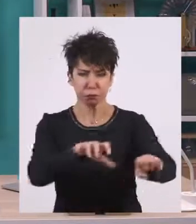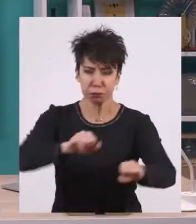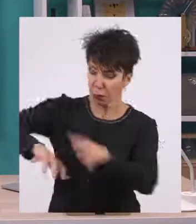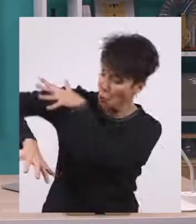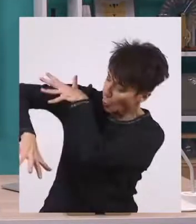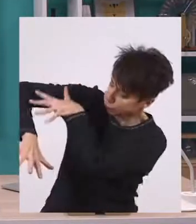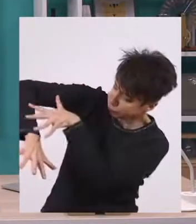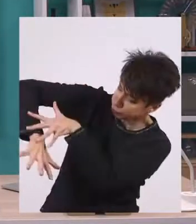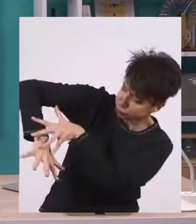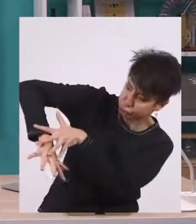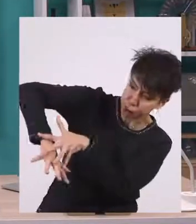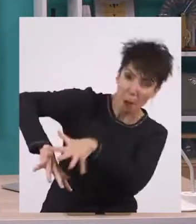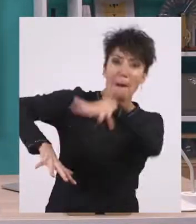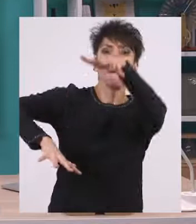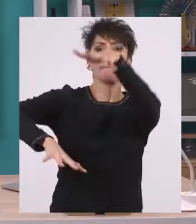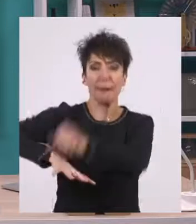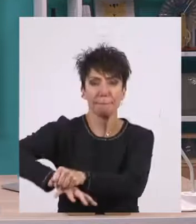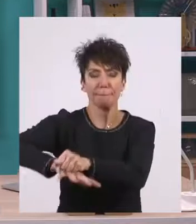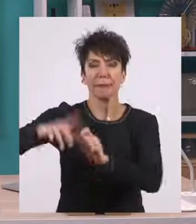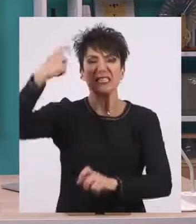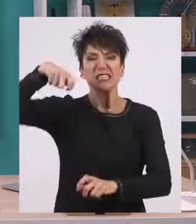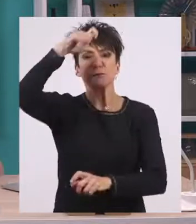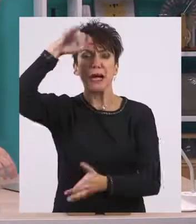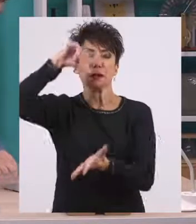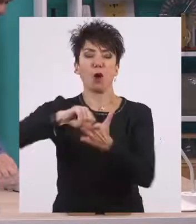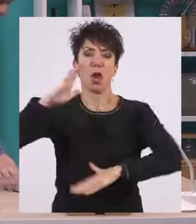και ίδρυσαν την πόλη της Σπάρτης.